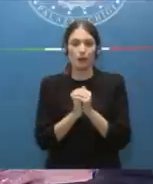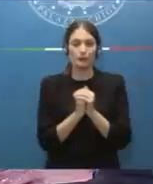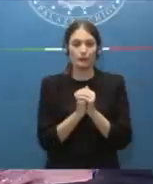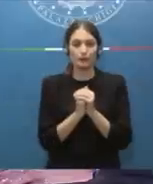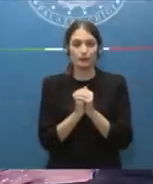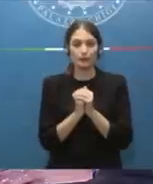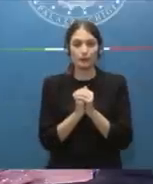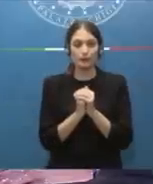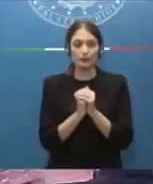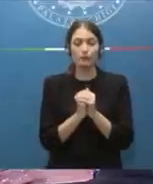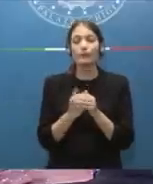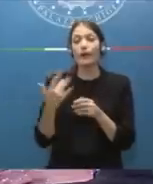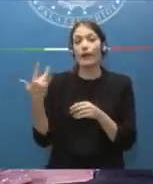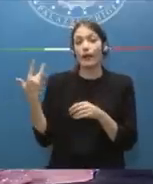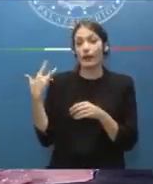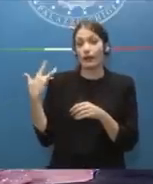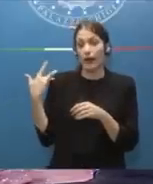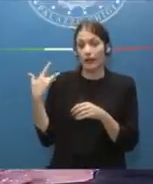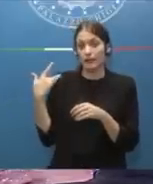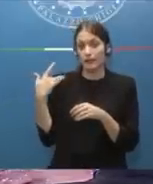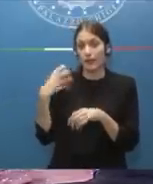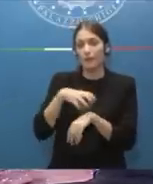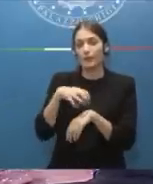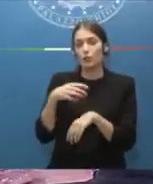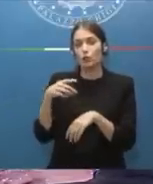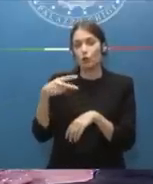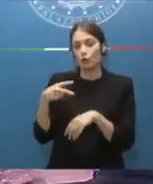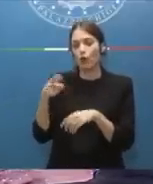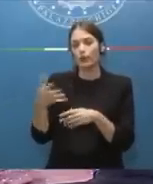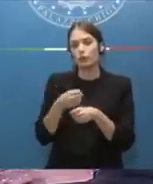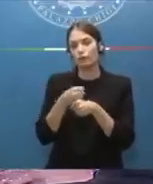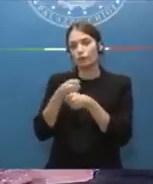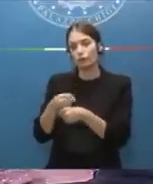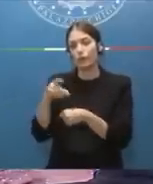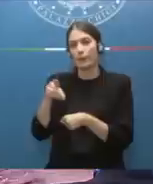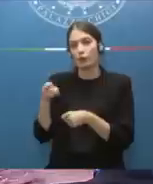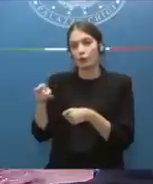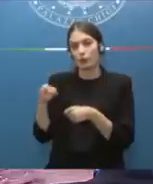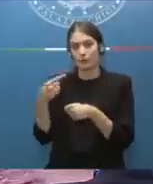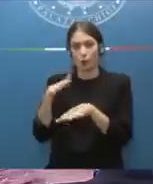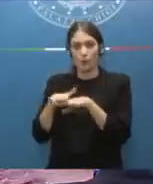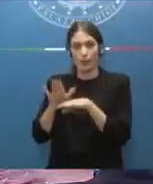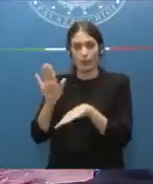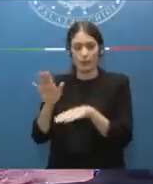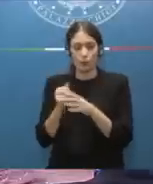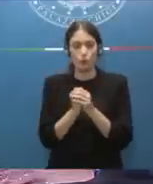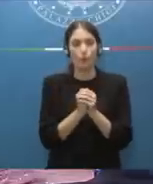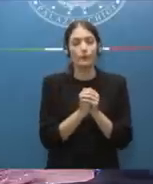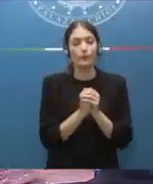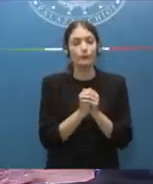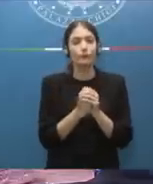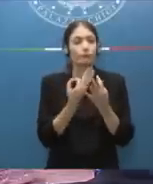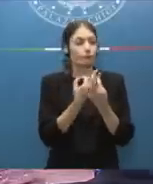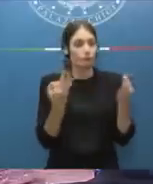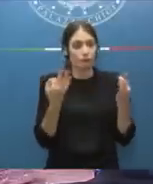Grazie, Ministro Nordio. La parola al Ministro Piantedosi per la sua parte di competenza. Grazie, Presidente. Io ho poco da integrare perché la